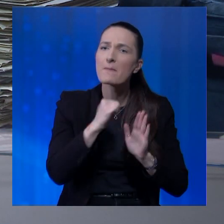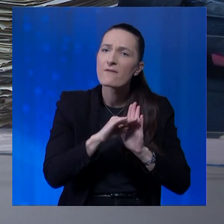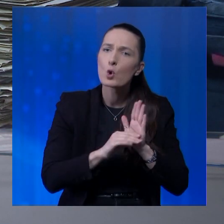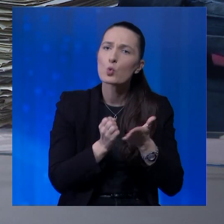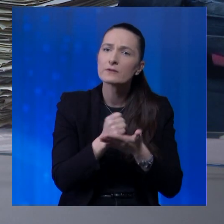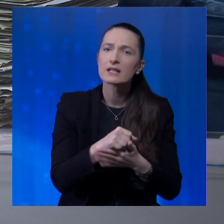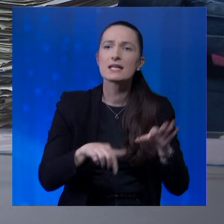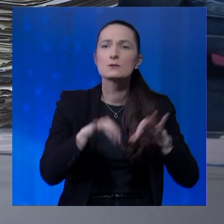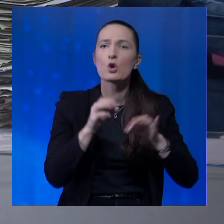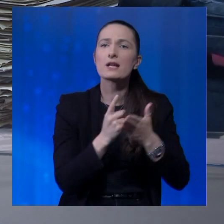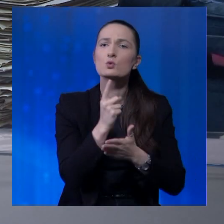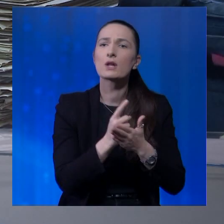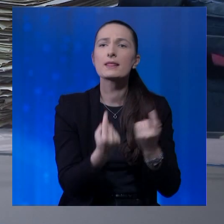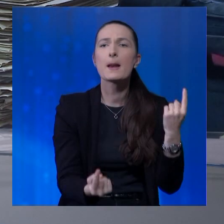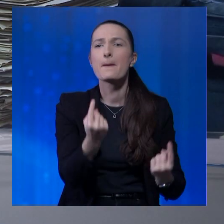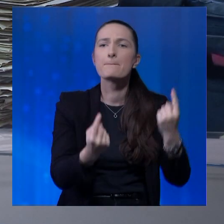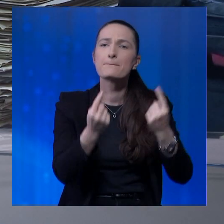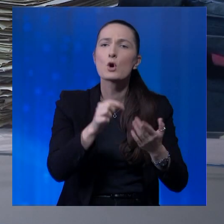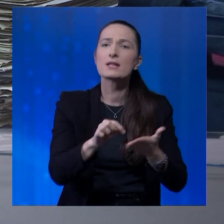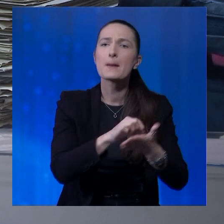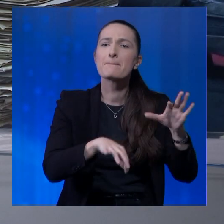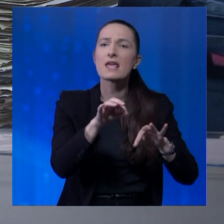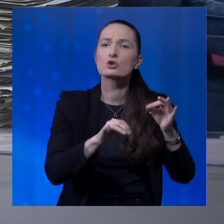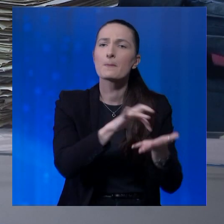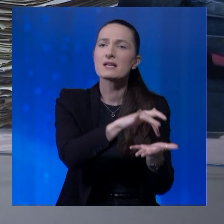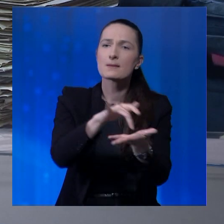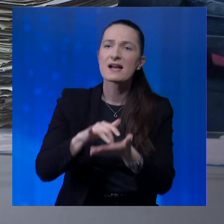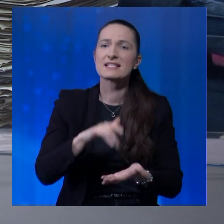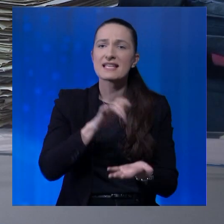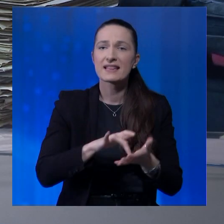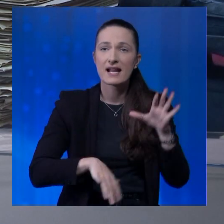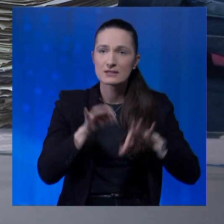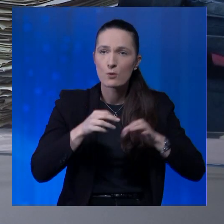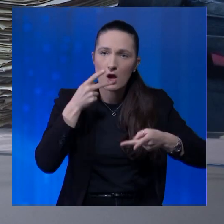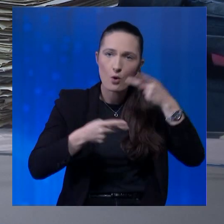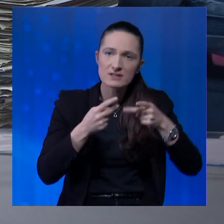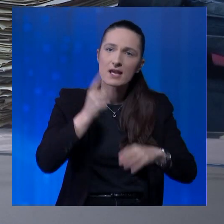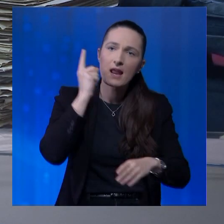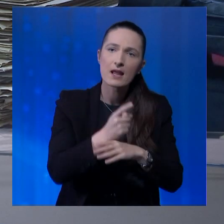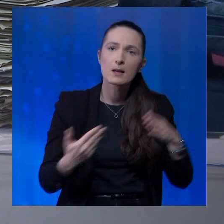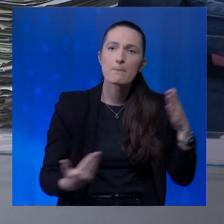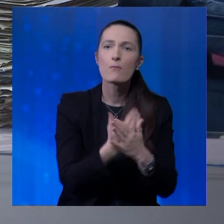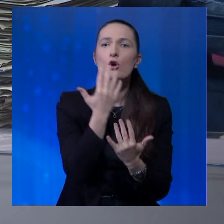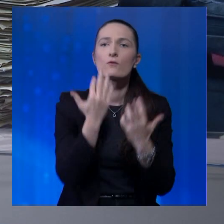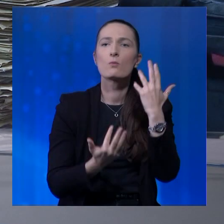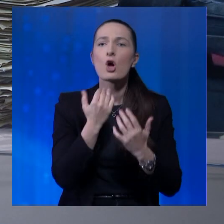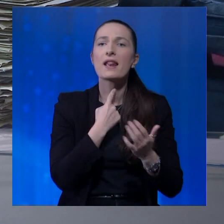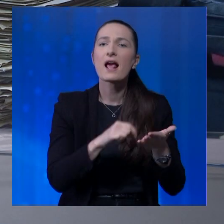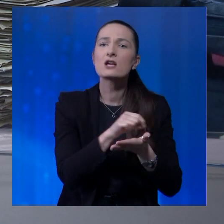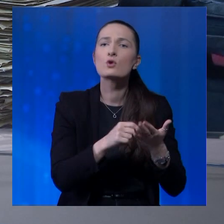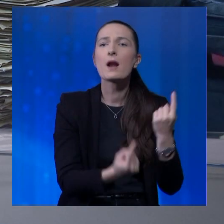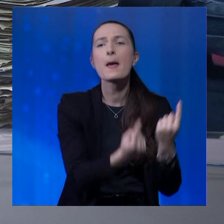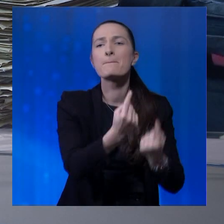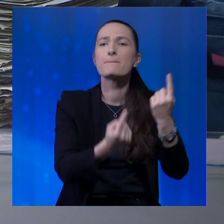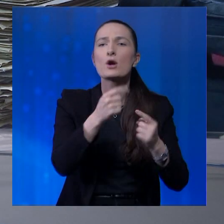nisu pravilno utvrdili izborne rezultate na pojedinim biračkim mjestima, Centralna izborna komisija je naredila ponovno brojanje